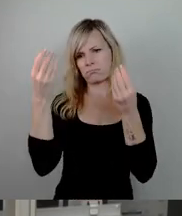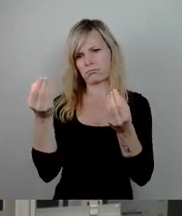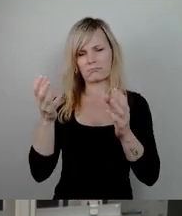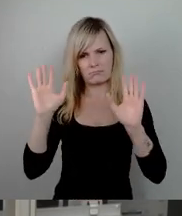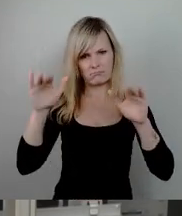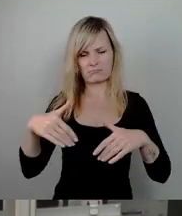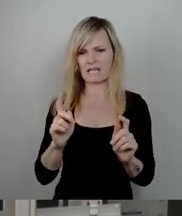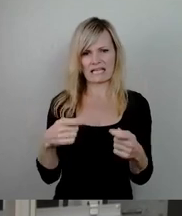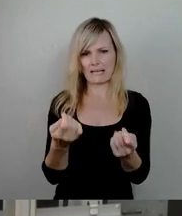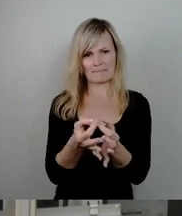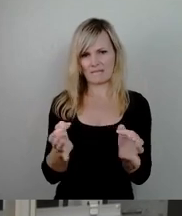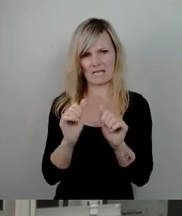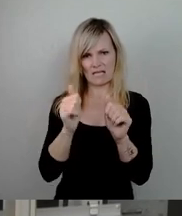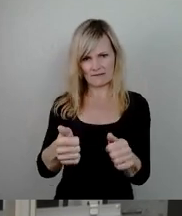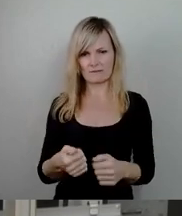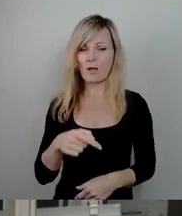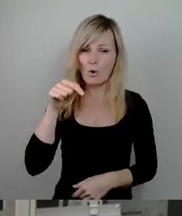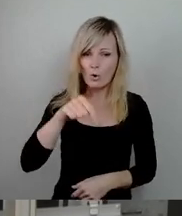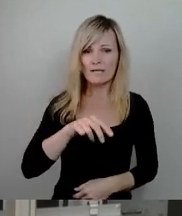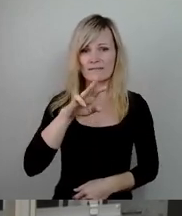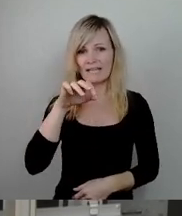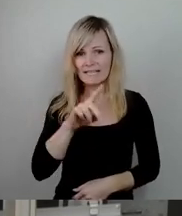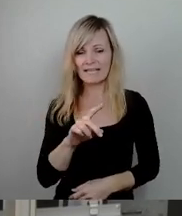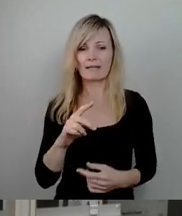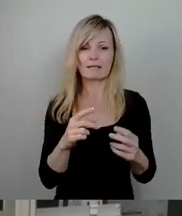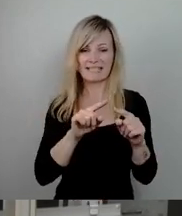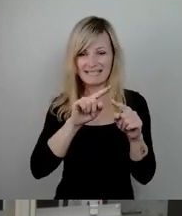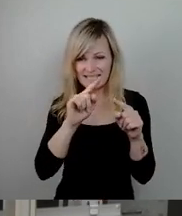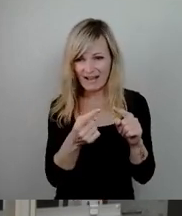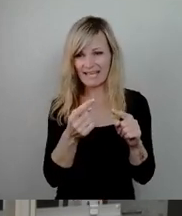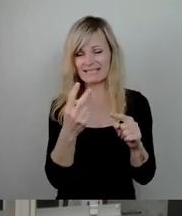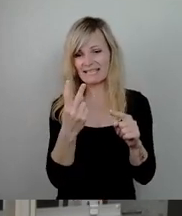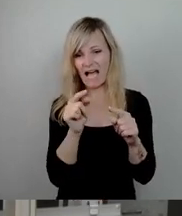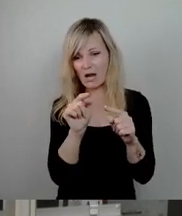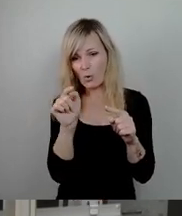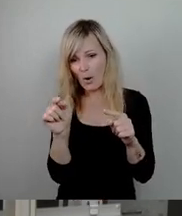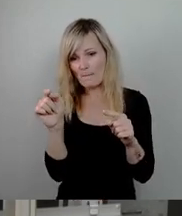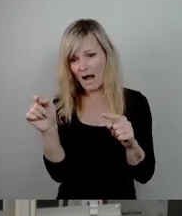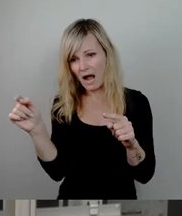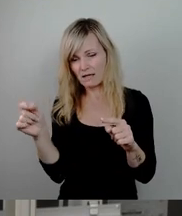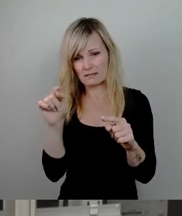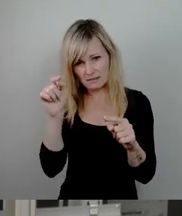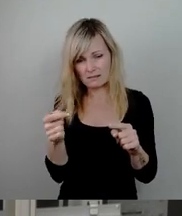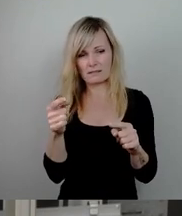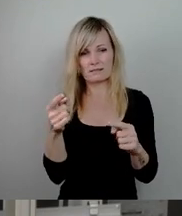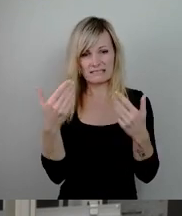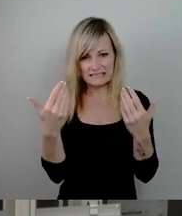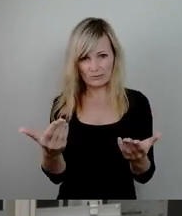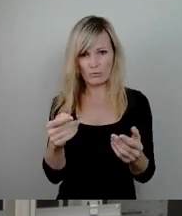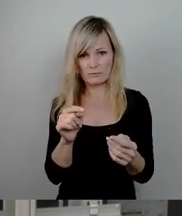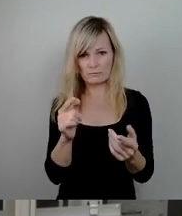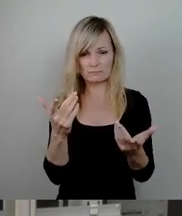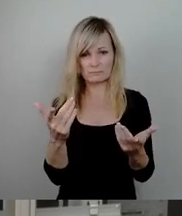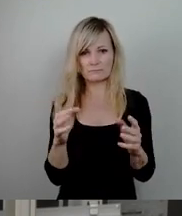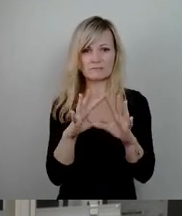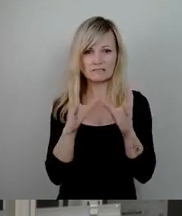trägt in der zweiten Nachkommastelle, in der zweiten Nachkommastelle im Wohnungsbestand hier insgesamt bei.